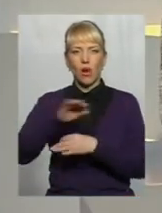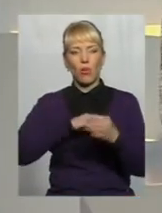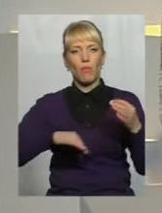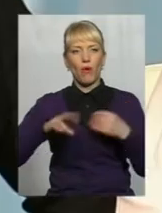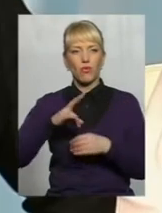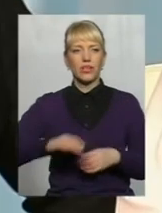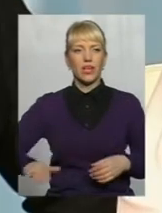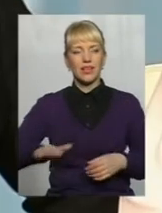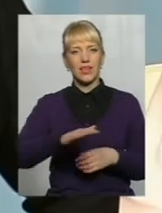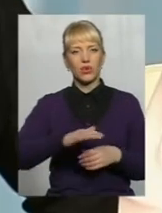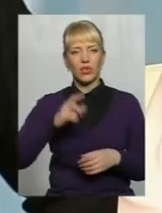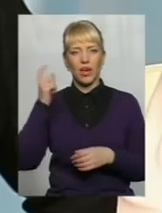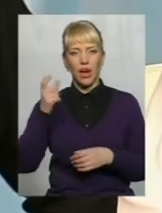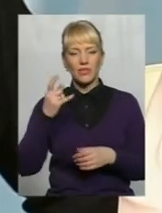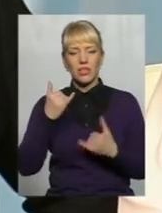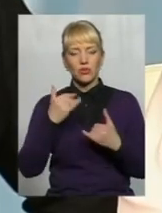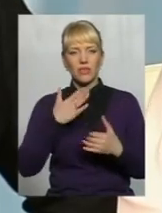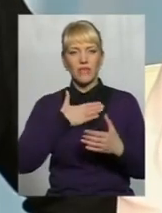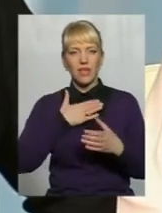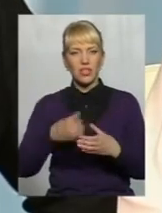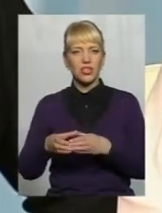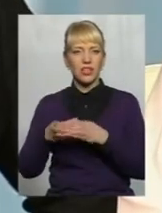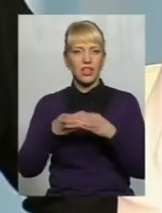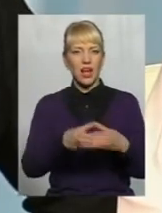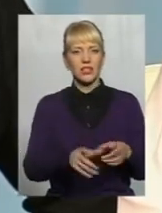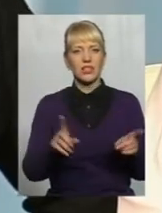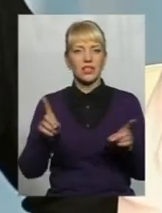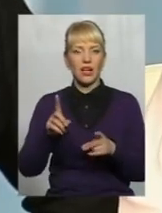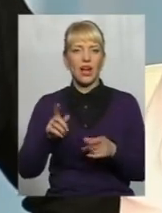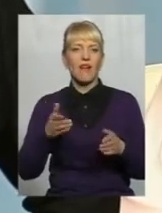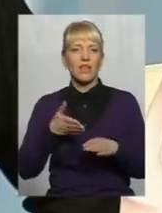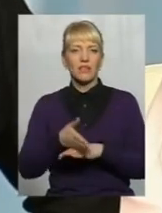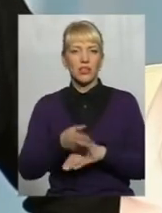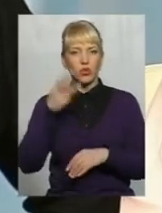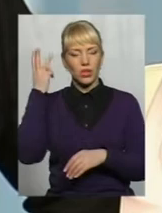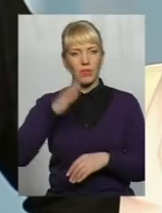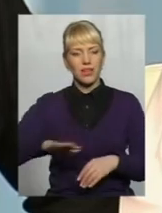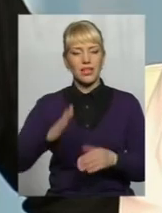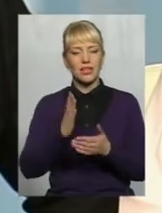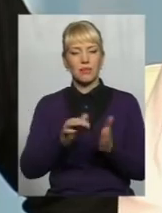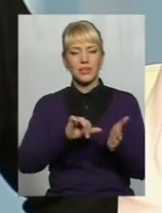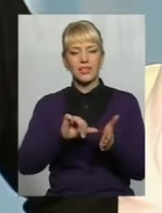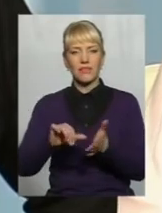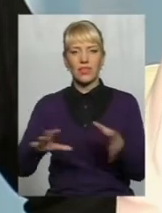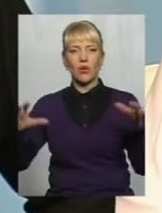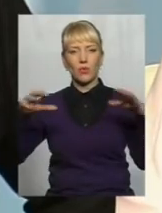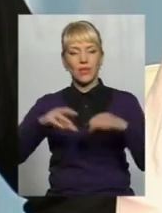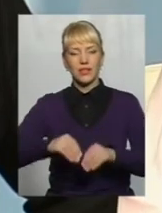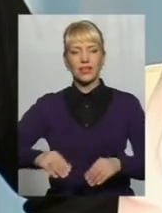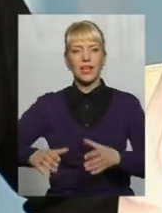сьогодні в нашій делегації, яка відвідує Хмельниччину Є як представники об'єднаних територіальних громад Які вже